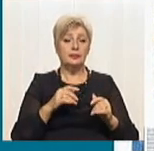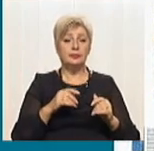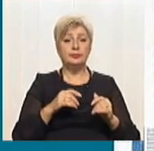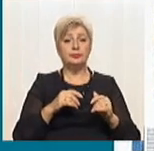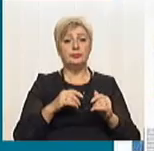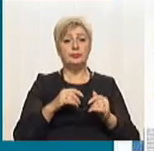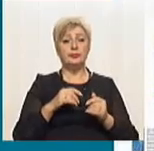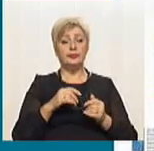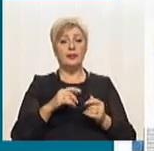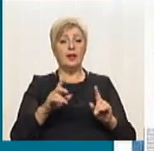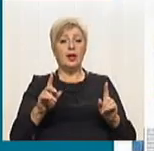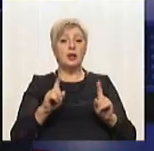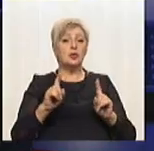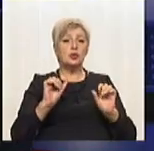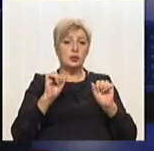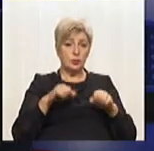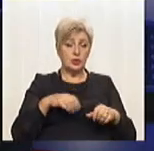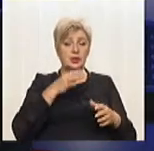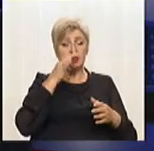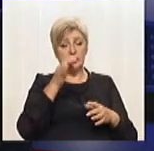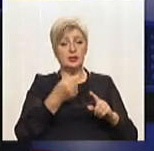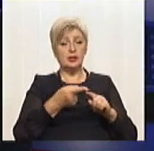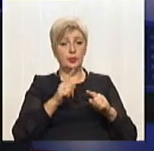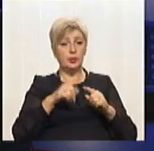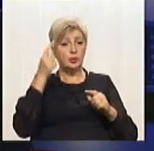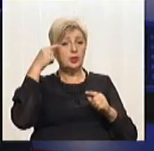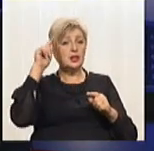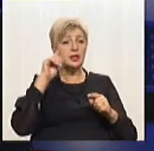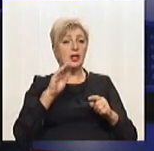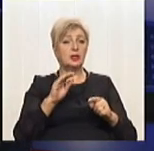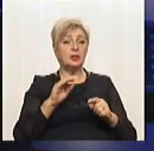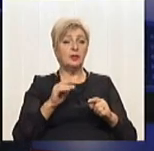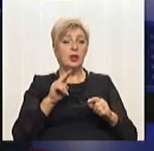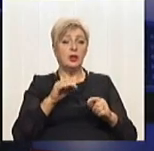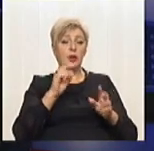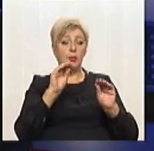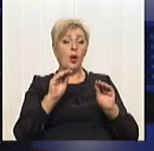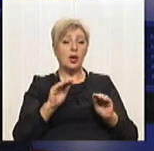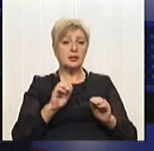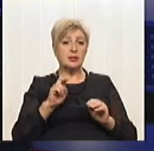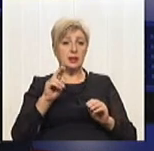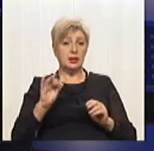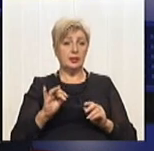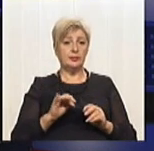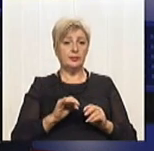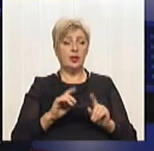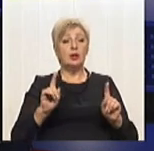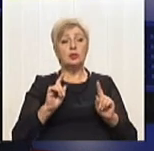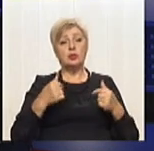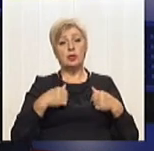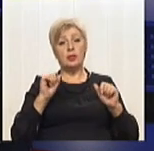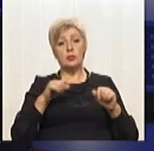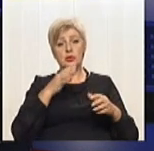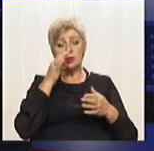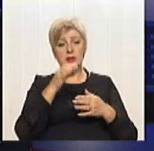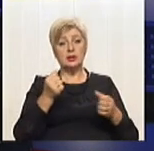асоціацію. От щось можете сказати про цю ініціативу і про показники? Так, ну що я можу сказати?